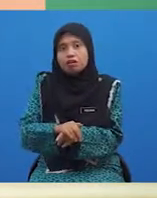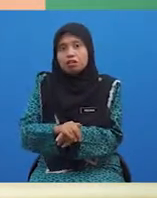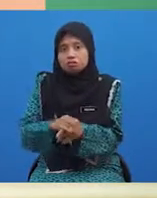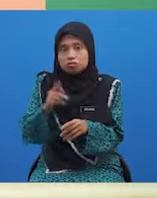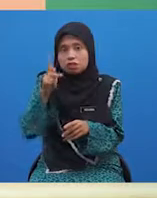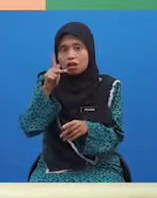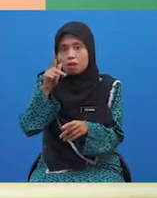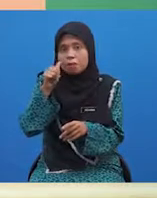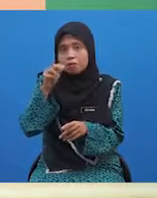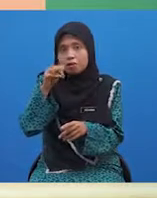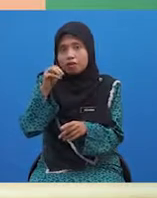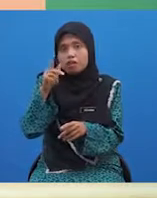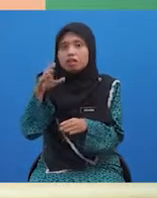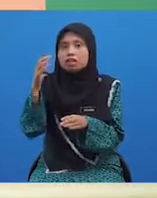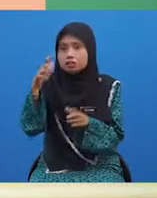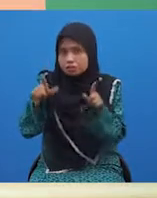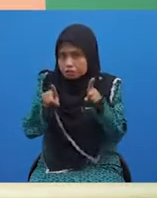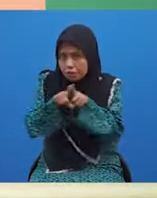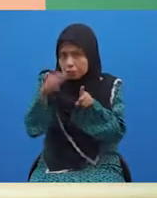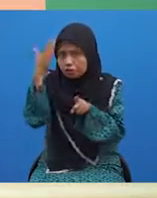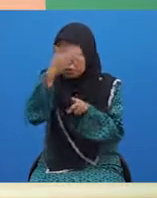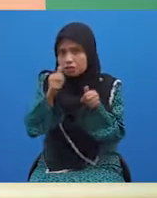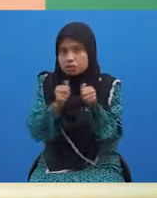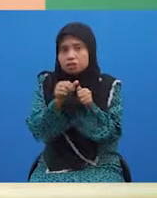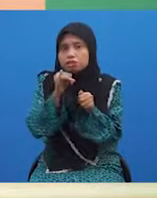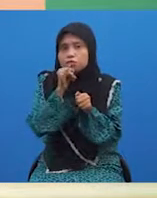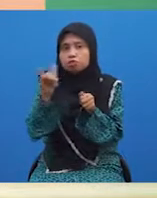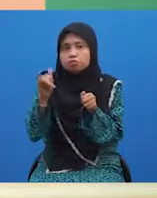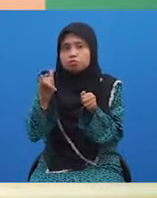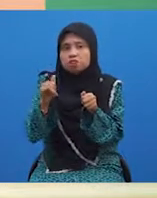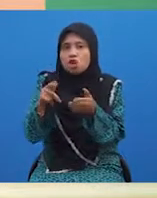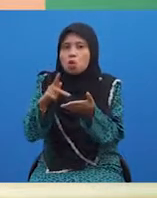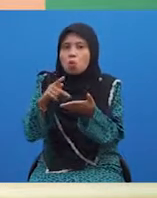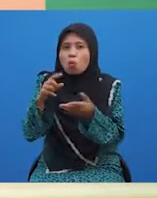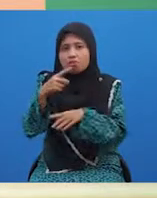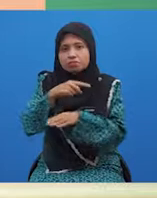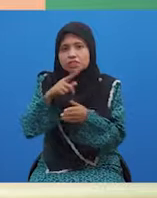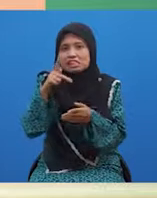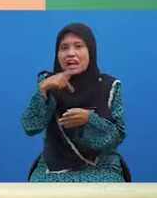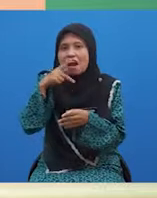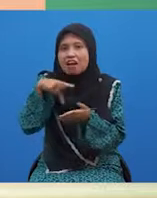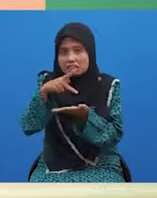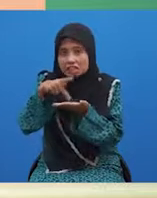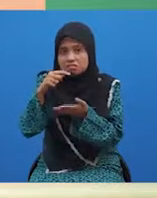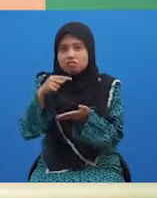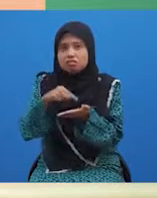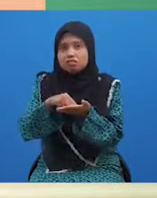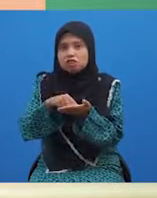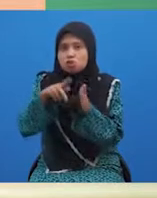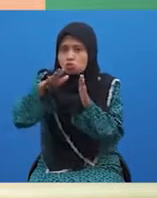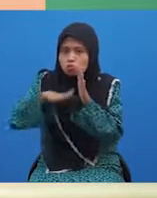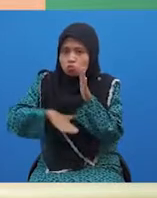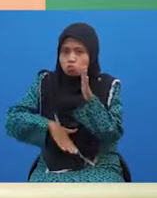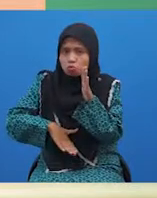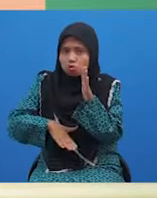cantik dengan ibunya. Kuah kari ini kurang pekat berbanding dengan kuah lemak itu.